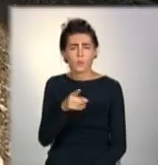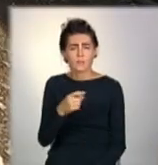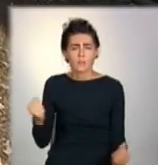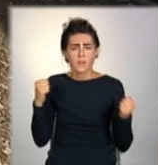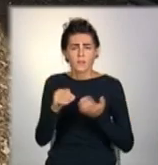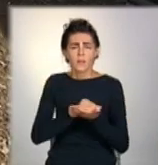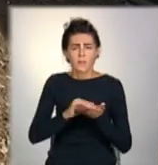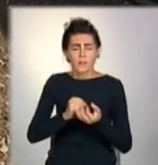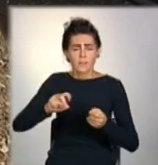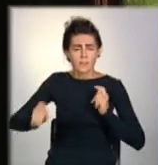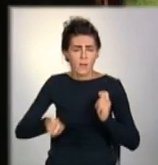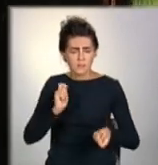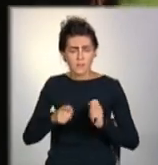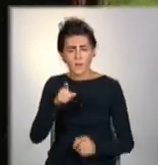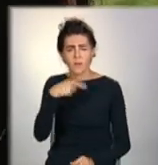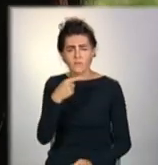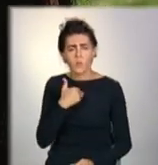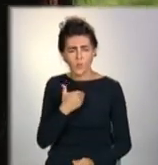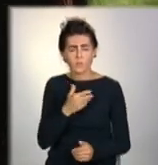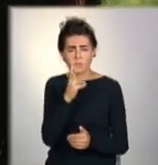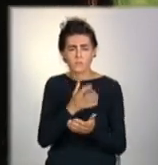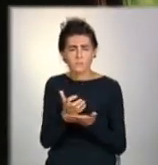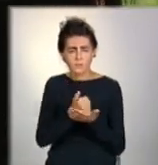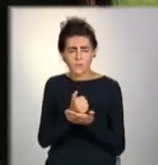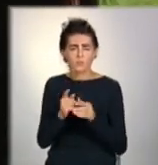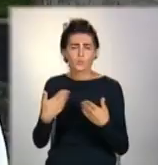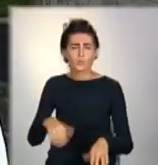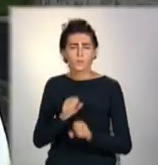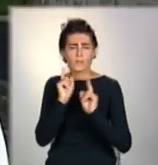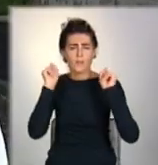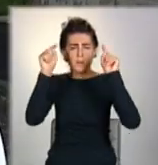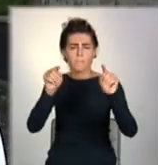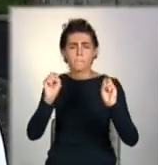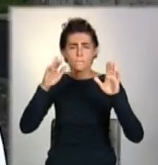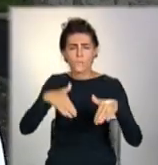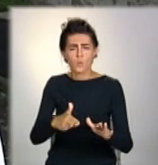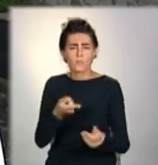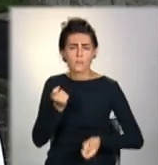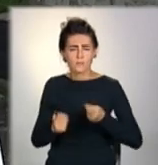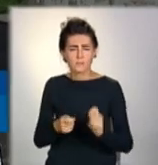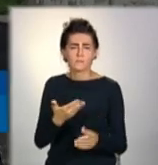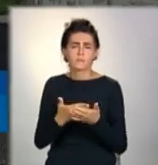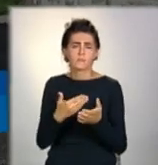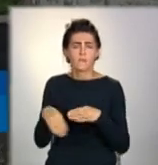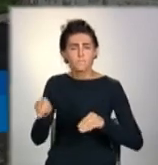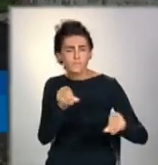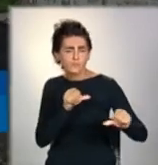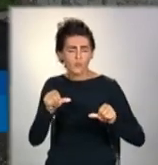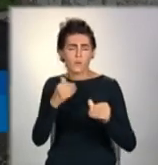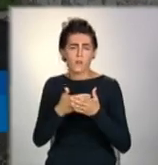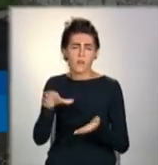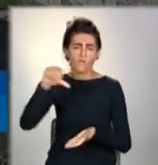станцій пані Еліна підзаробити планує подалі від міста. Я в'їжджаю танцювати, підживати, виступати.